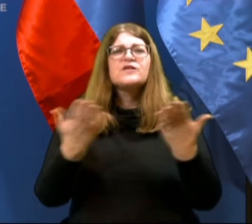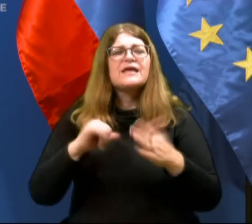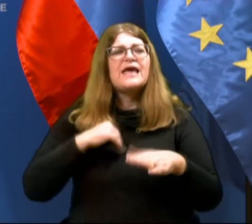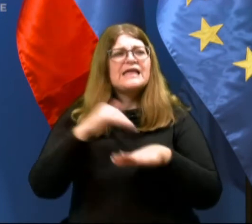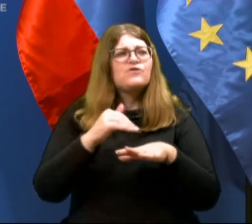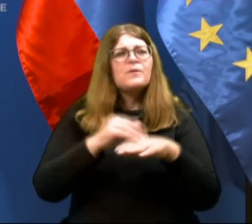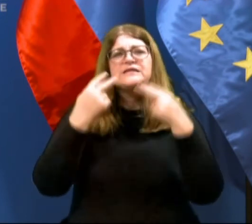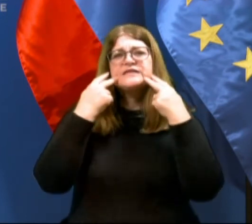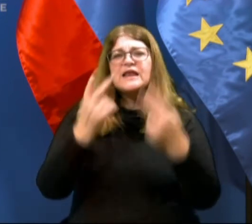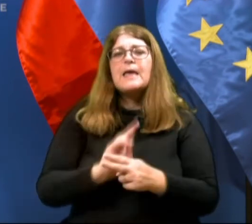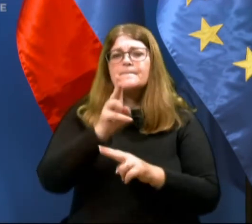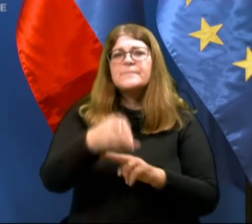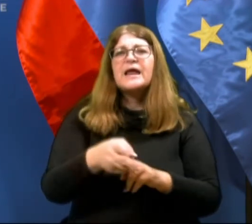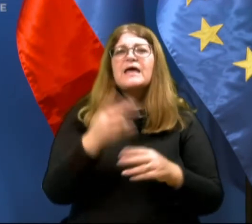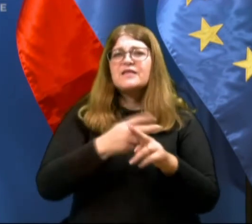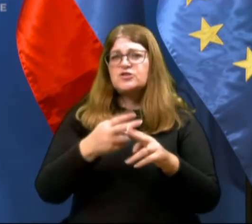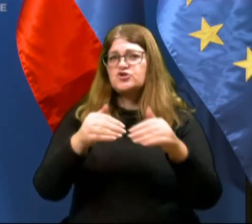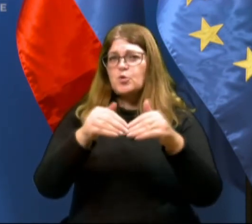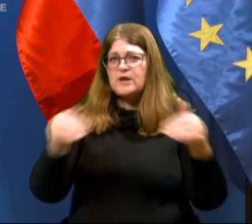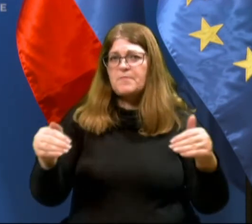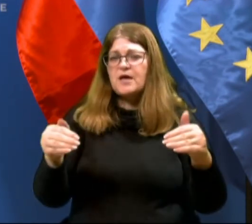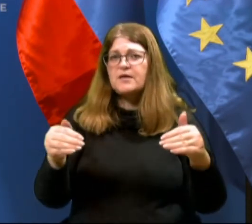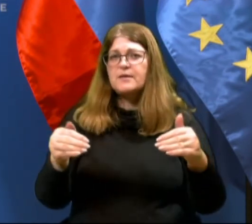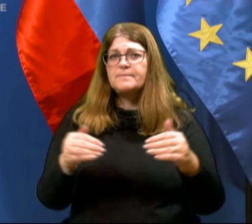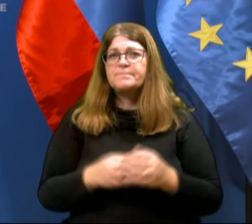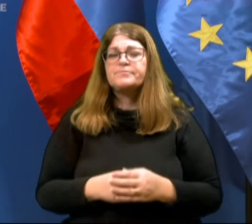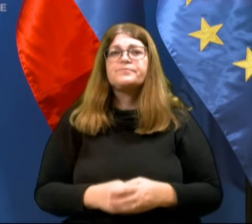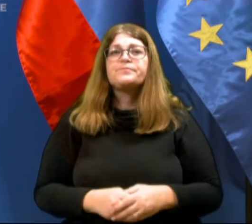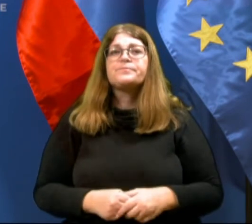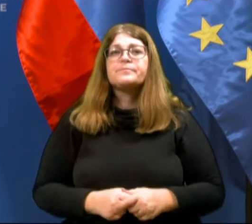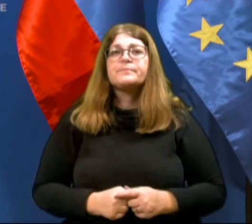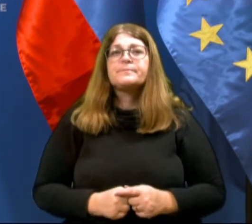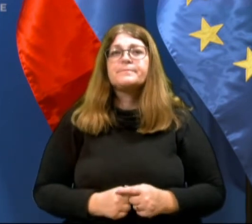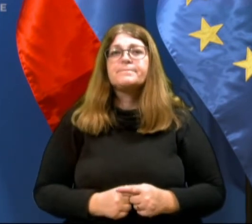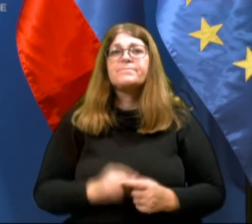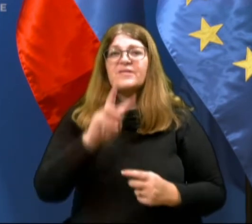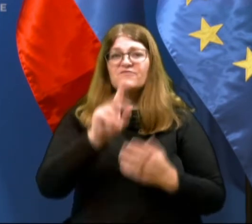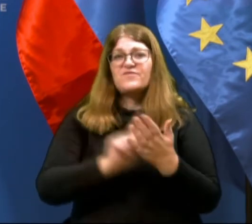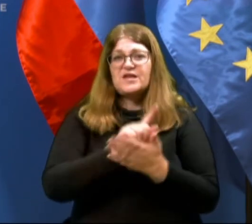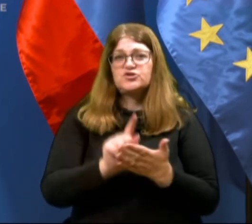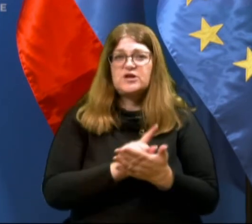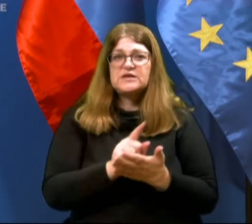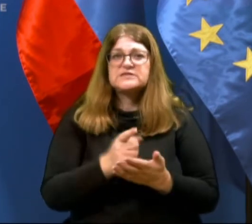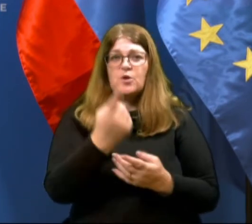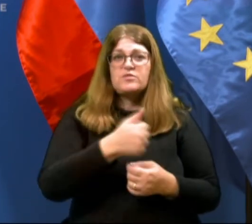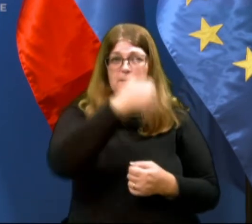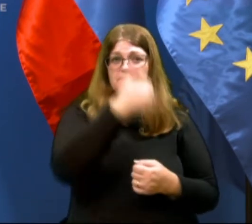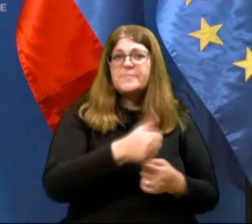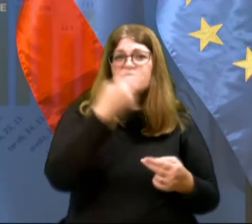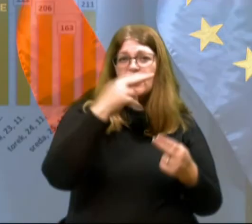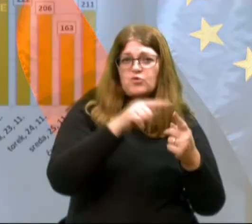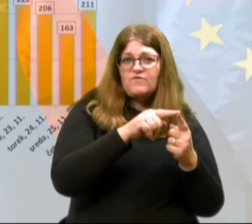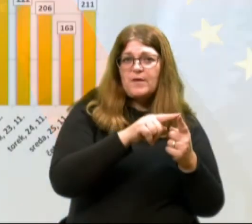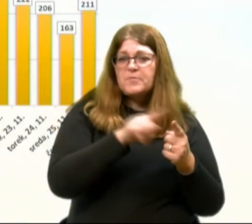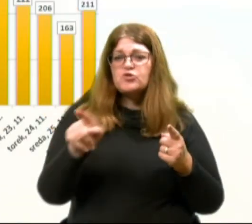informacij glede prehajanja državne meje, prosim še za naslednji graf. V času od 1. novembra